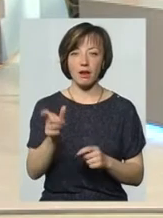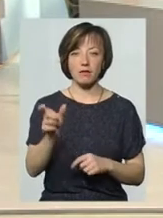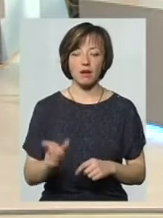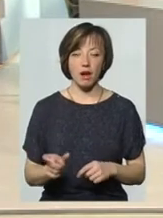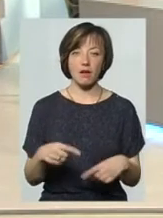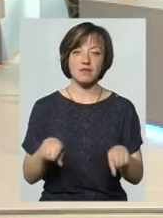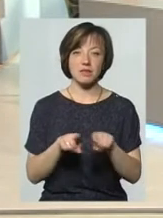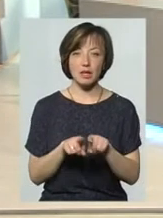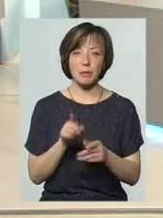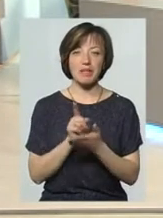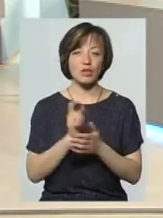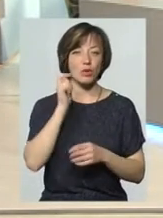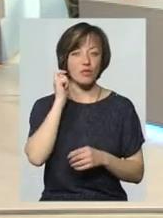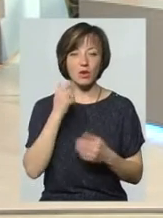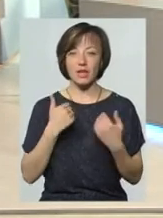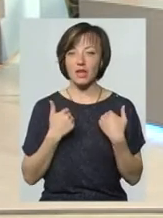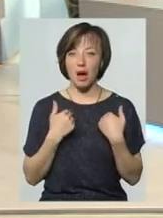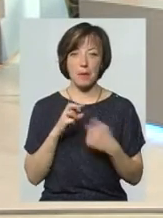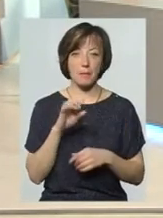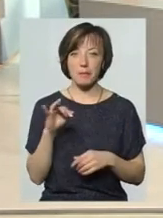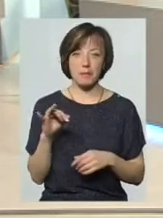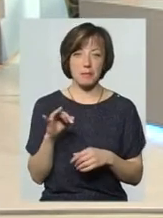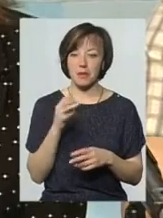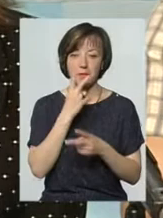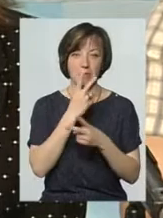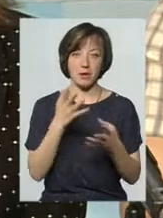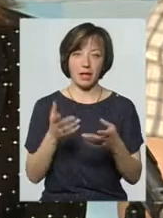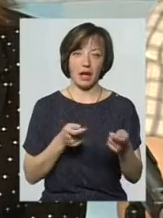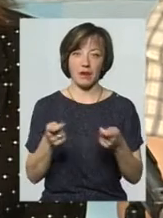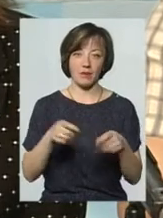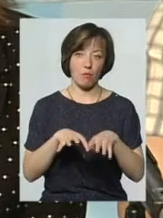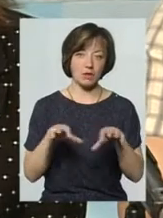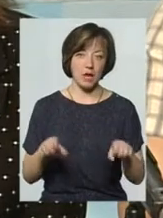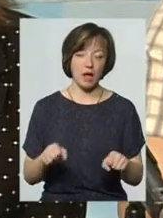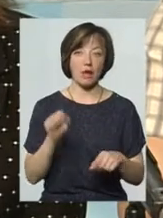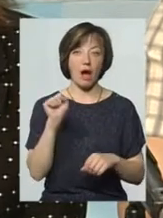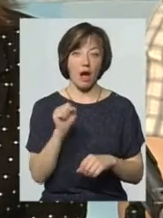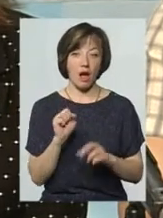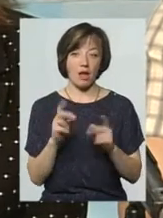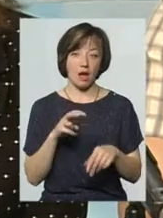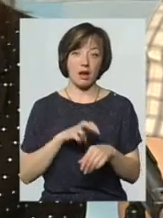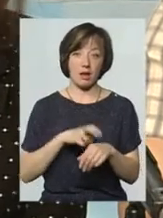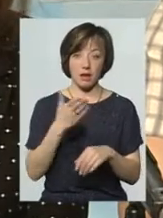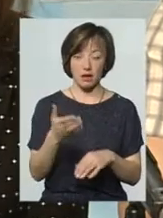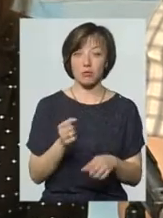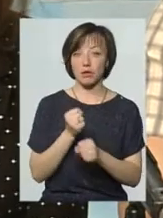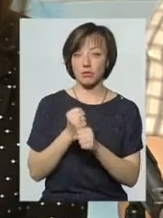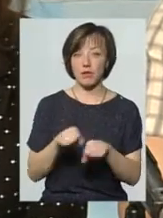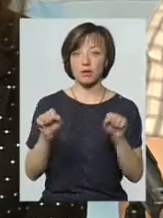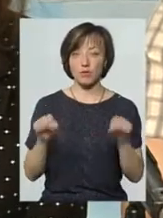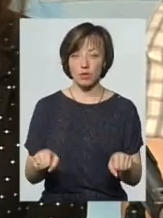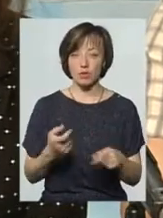пенсійного віку я би не бачив їх на керівних посадах. А як лікар, він працювати може.